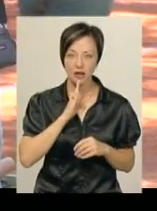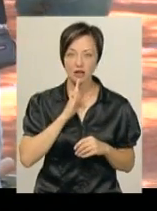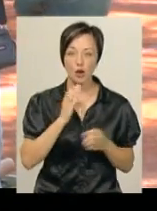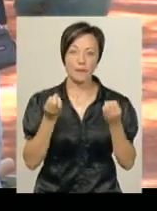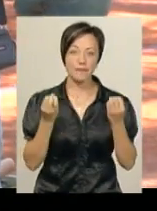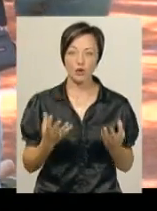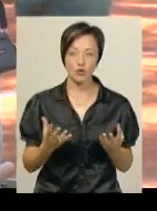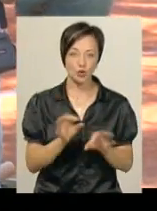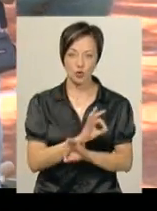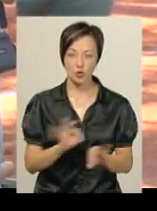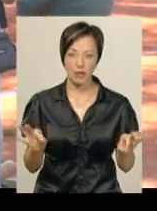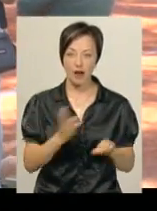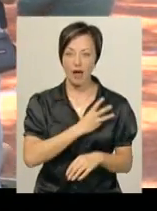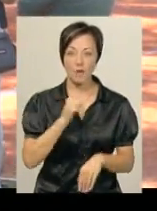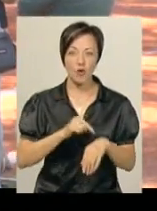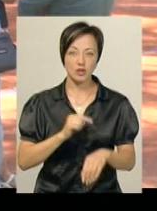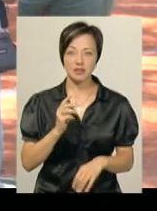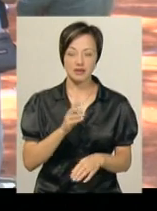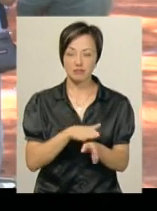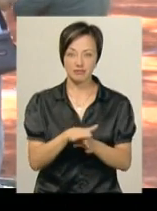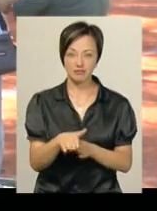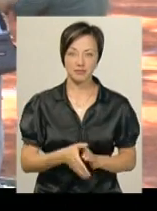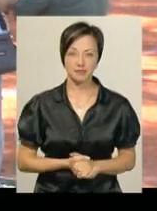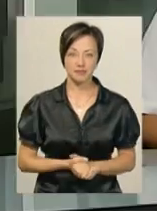просто супер, емоції зашкалюють.